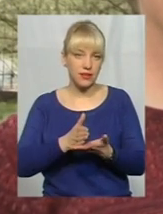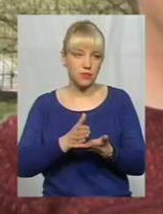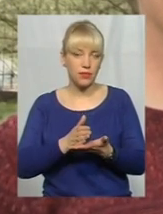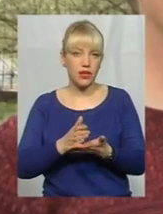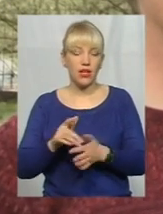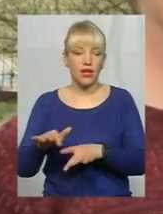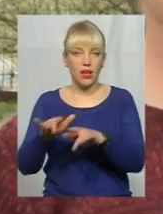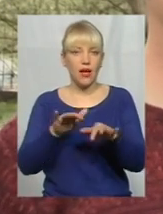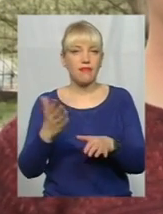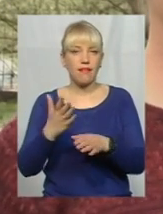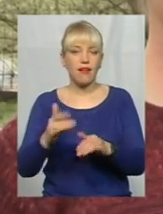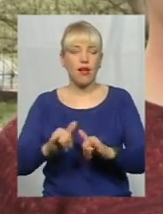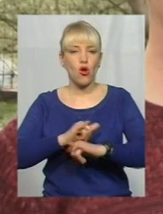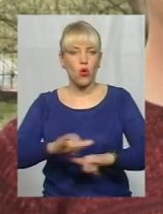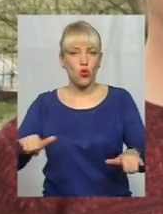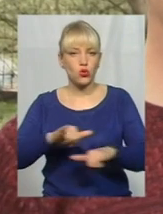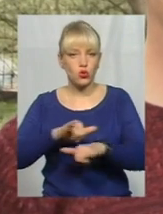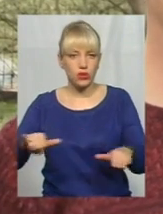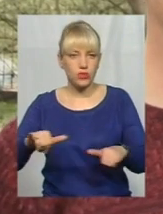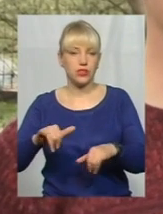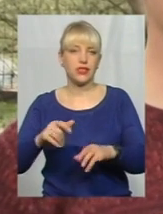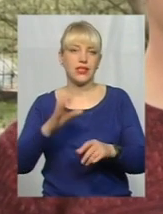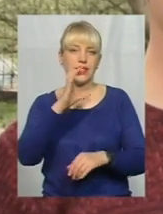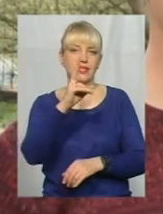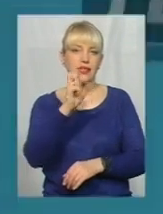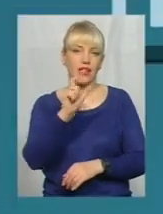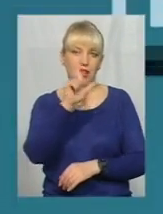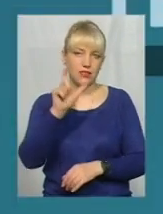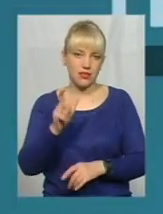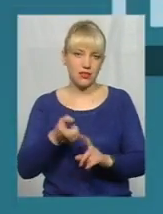яка є основним розносчиком сказу в місті нашому.